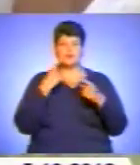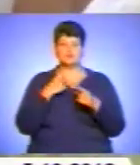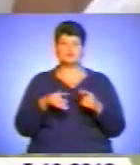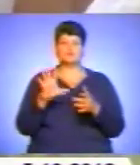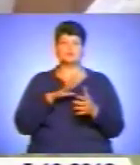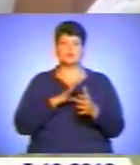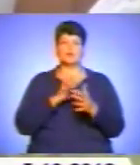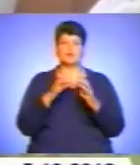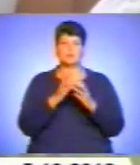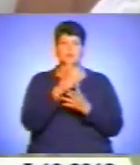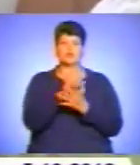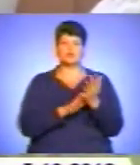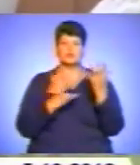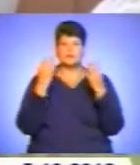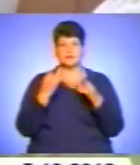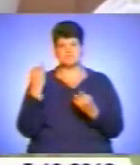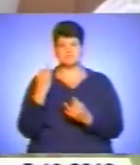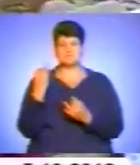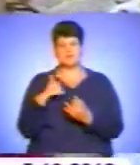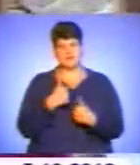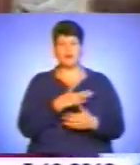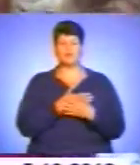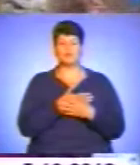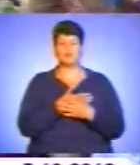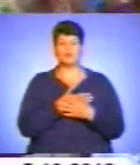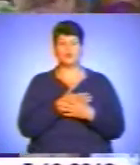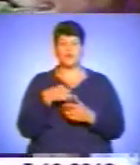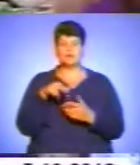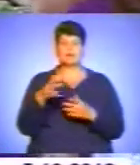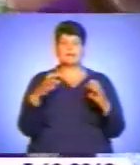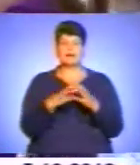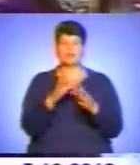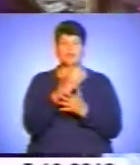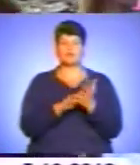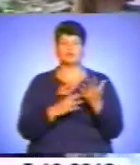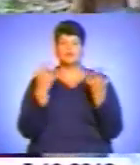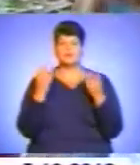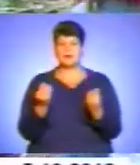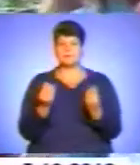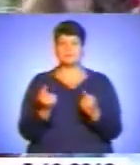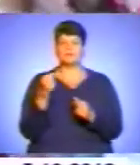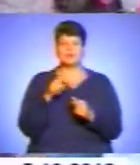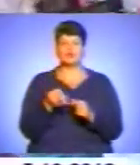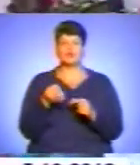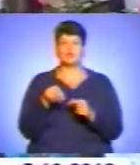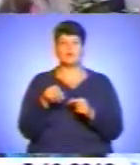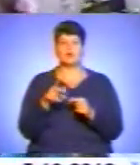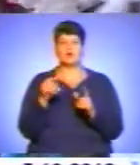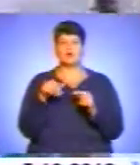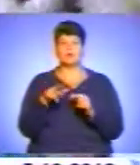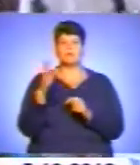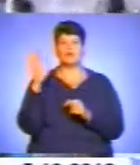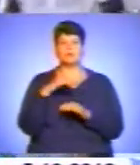групі продовженого дня їм цікаво. Я люблю ходити на групу продовженого дня, бо те, що ми ходимо на двір.